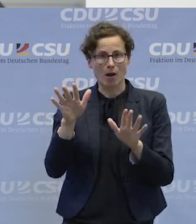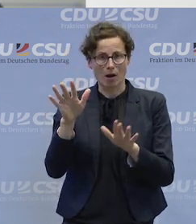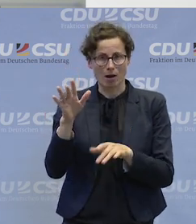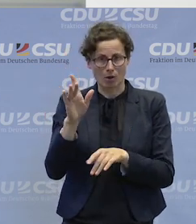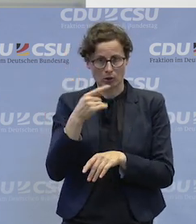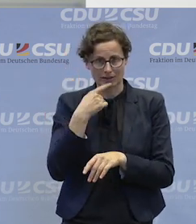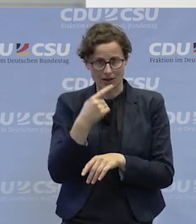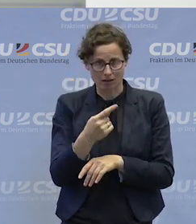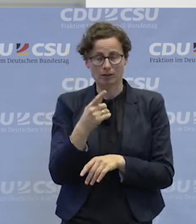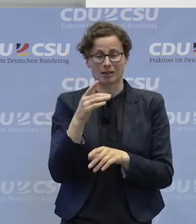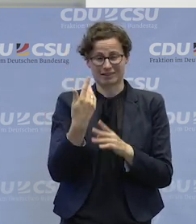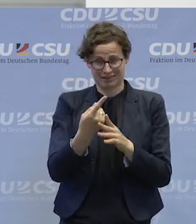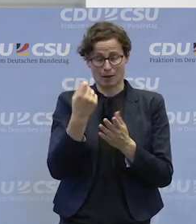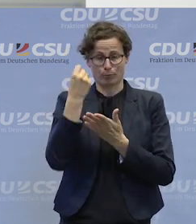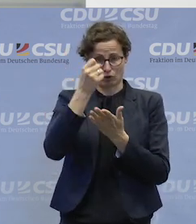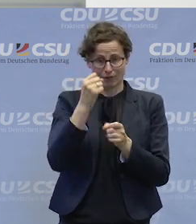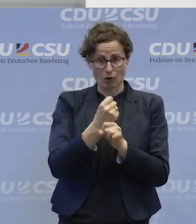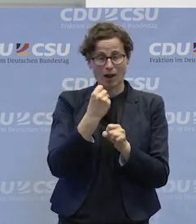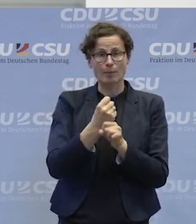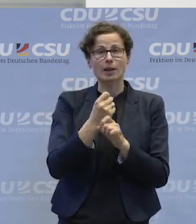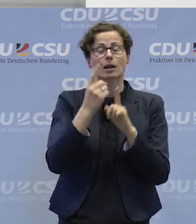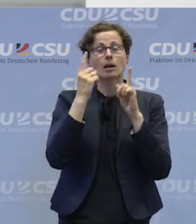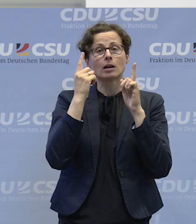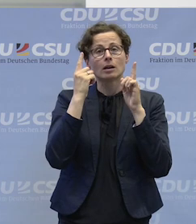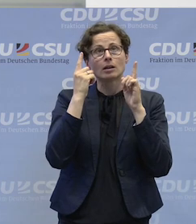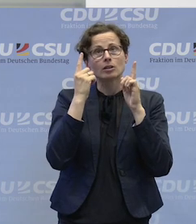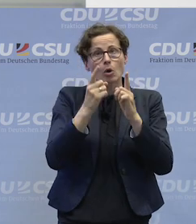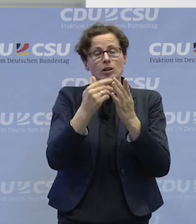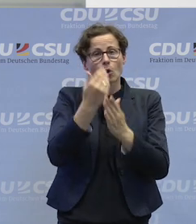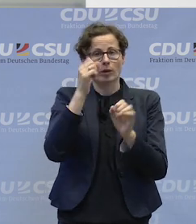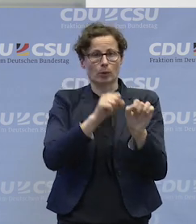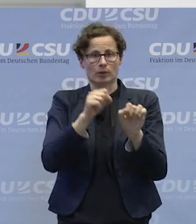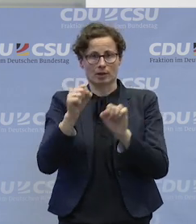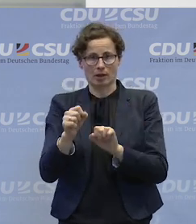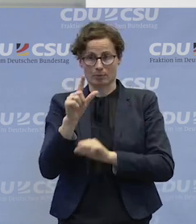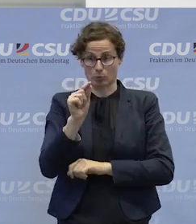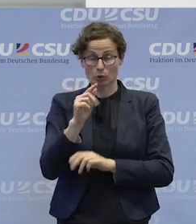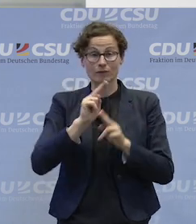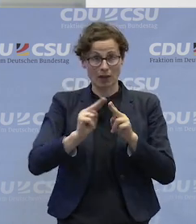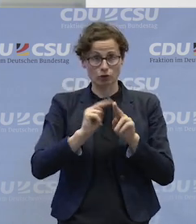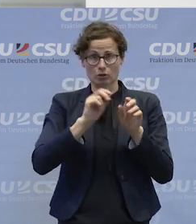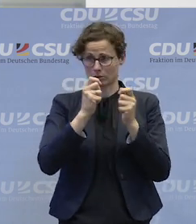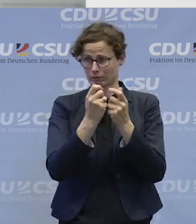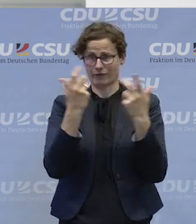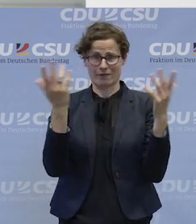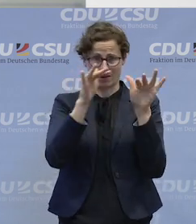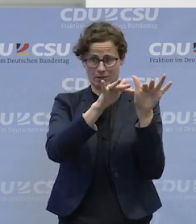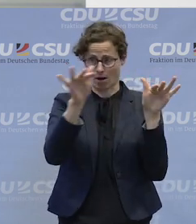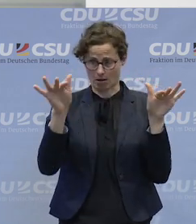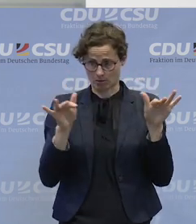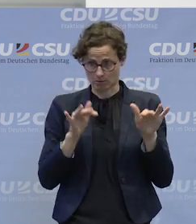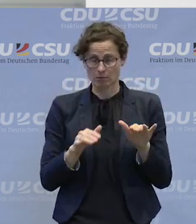gesagt worden ist, die Vielfalt der Werkstätten, die Potenzial der Werkstätten zu nutzen, um dieses Instrument